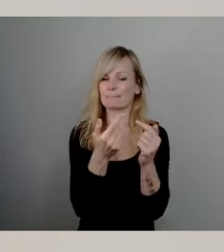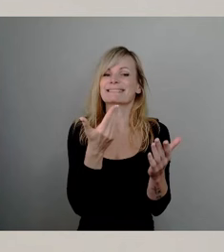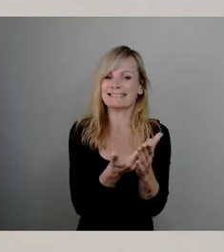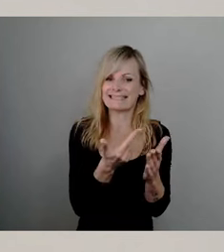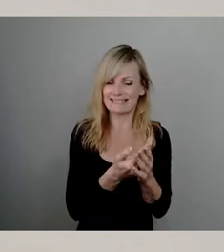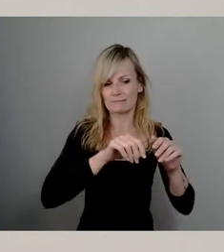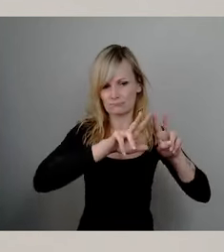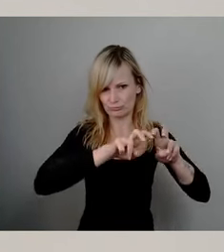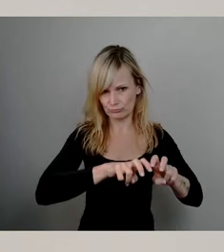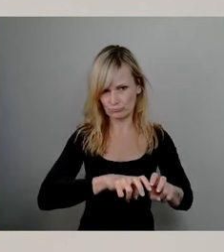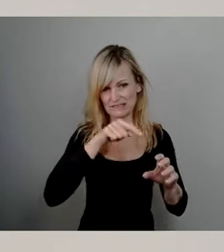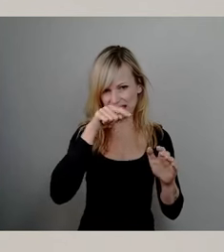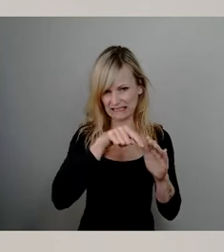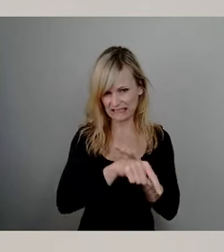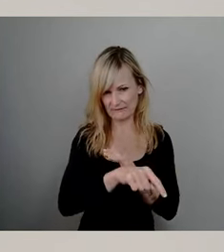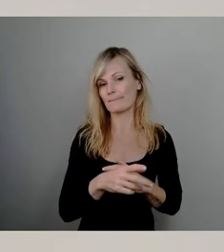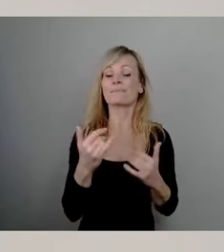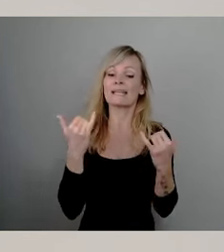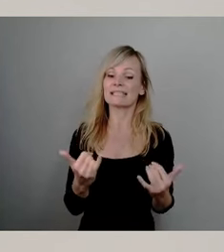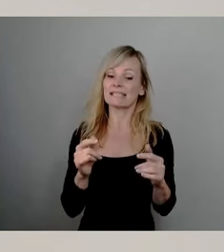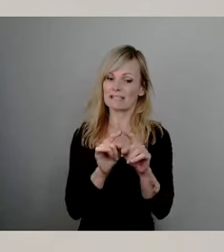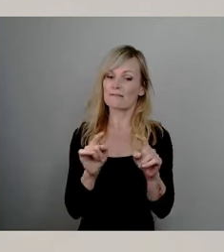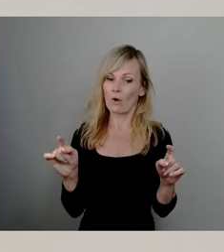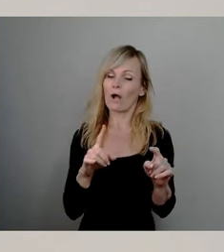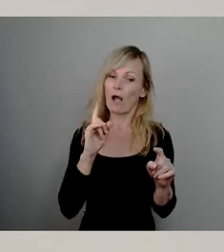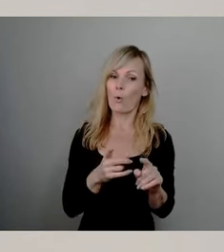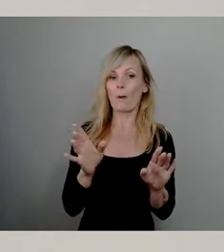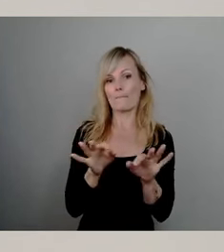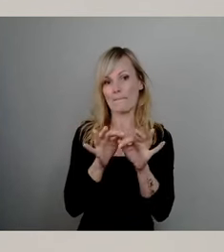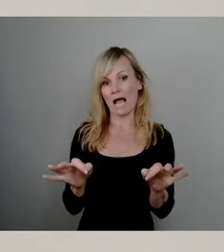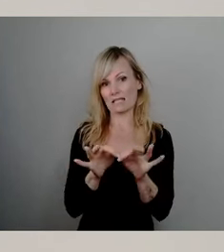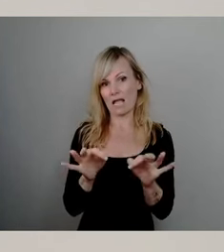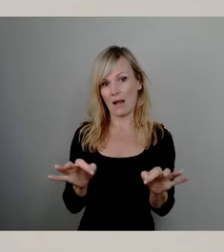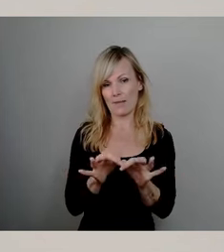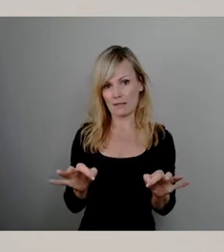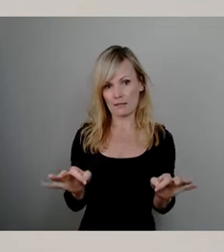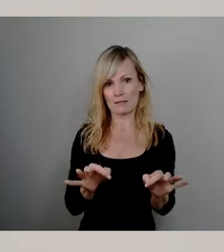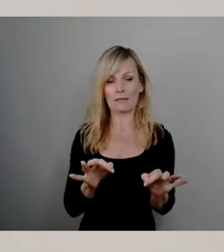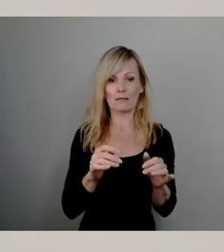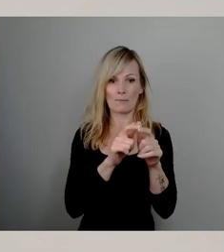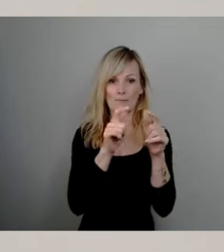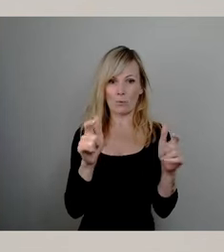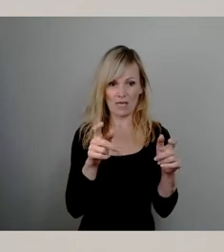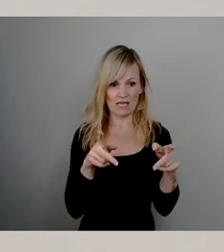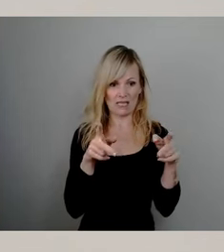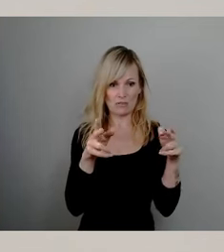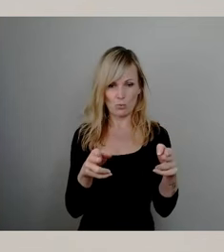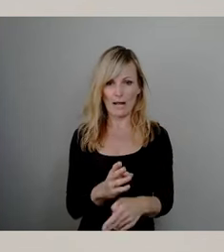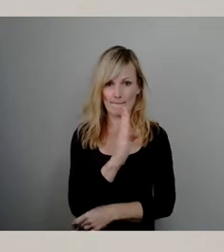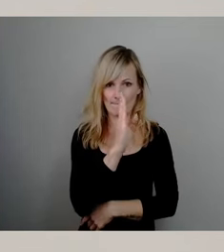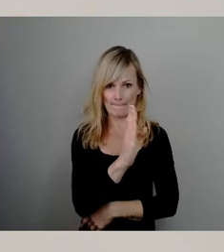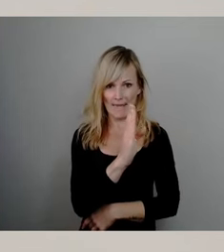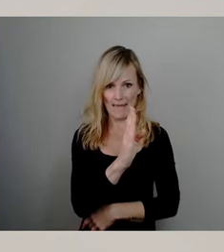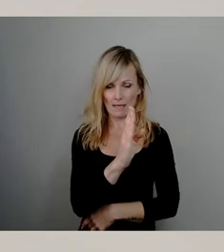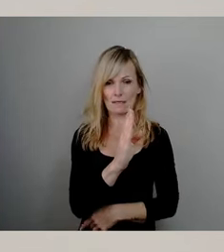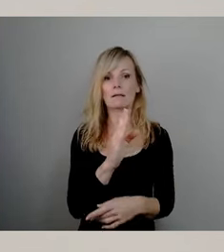Maßnahmen durchgeführt am Brückenzug B, um in den Brückenzugsache mal reinzugucken,